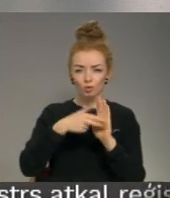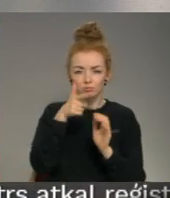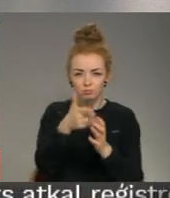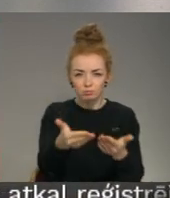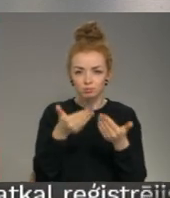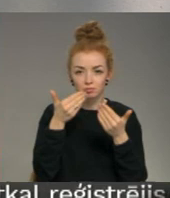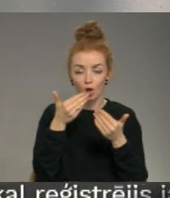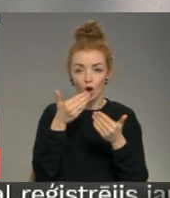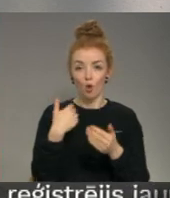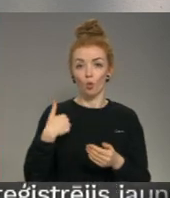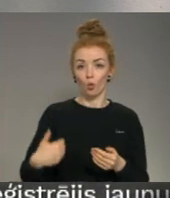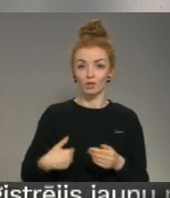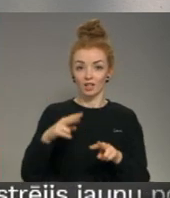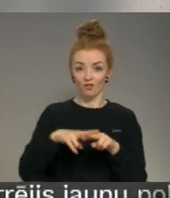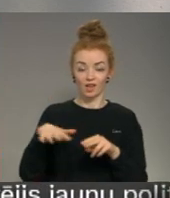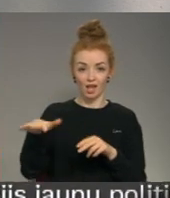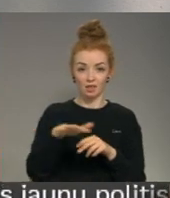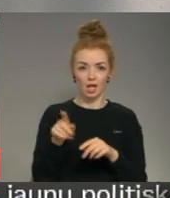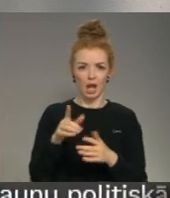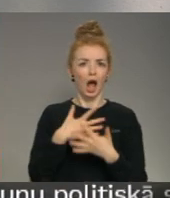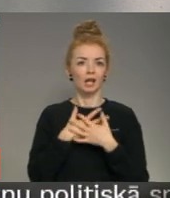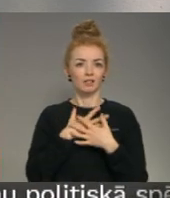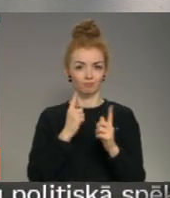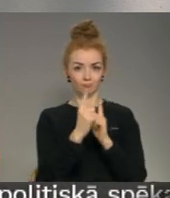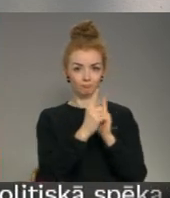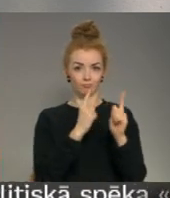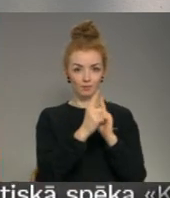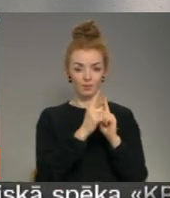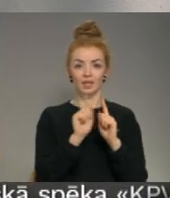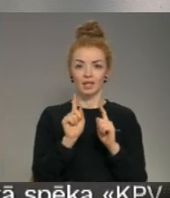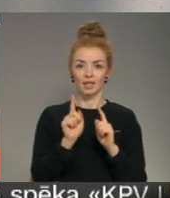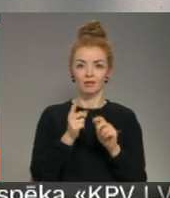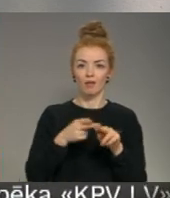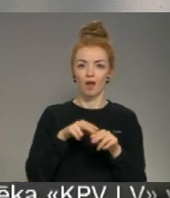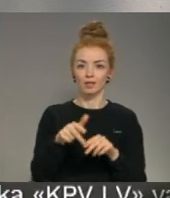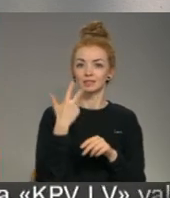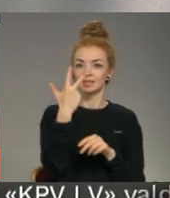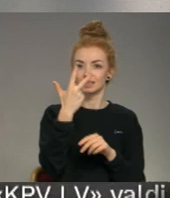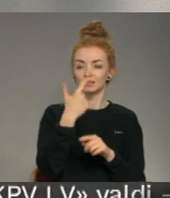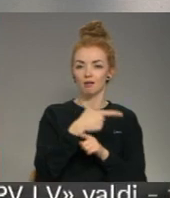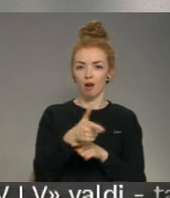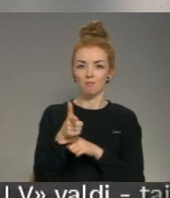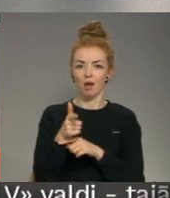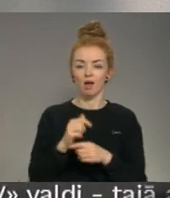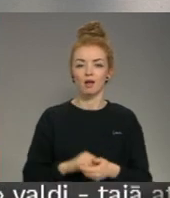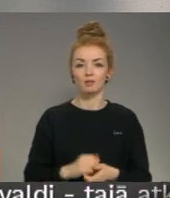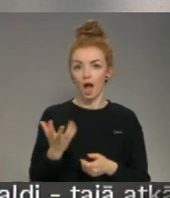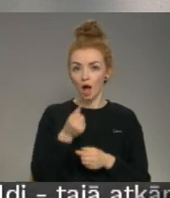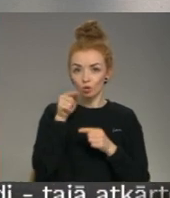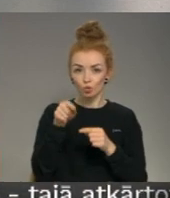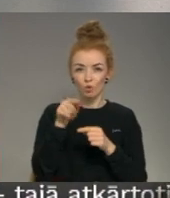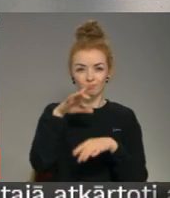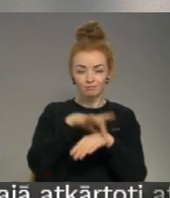kamerā. Kuldīgā vietās, kur ir aktīvāks satiksmes plūsme, ir izvietots trīs šādas kameras. Ar tajās